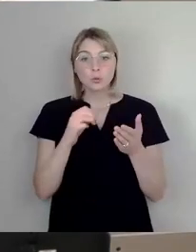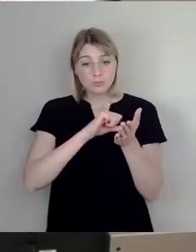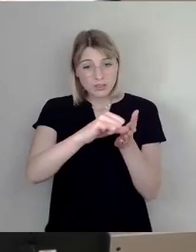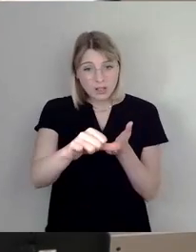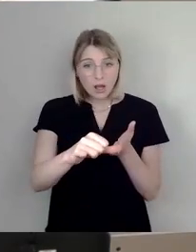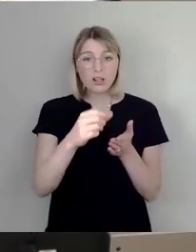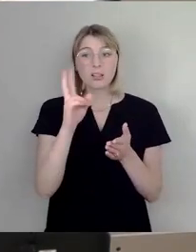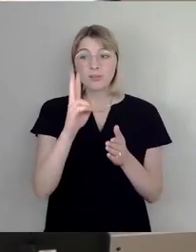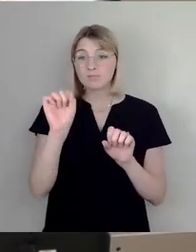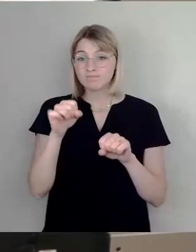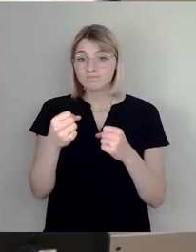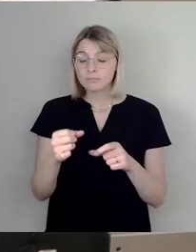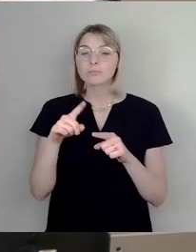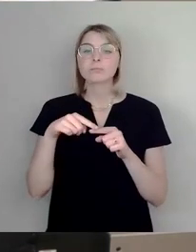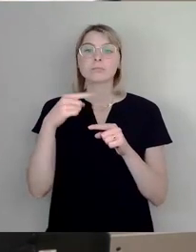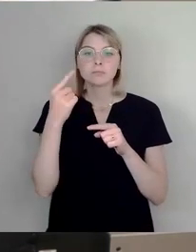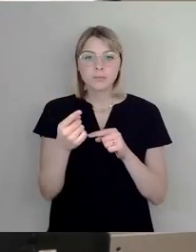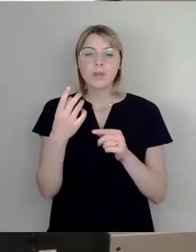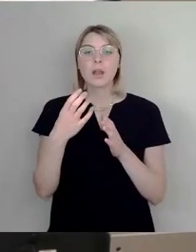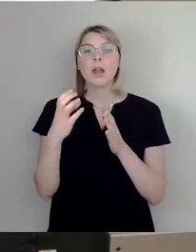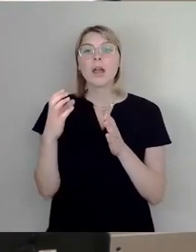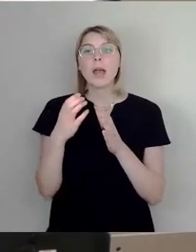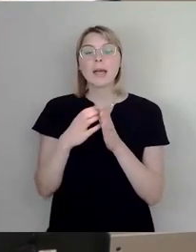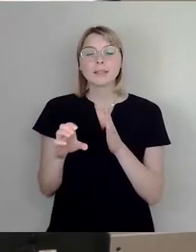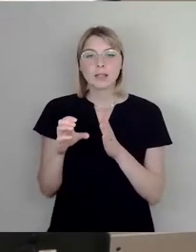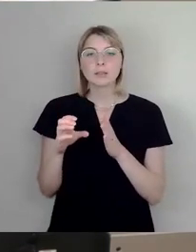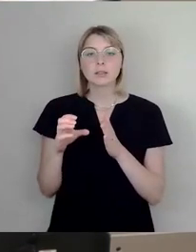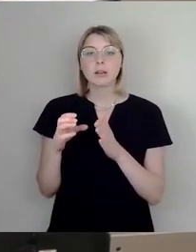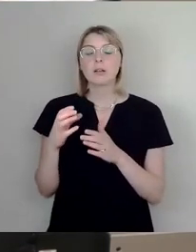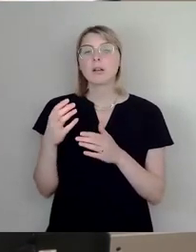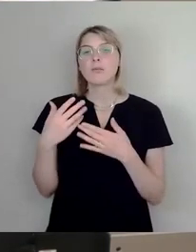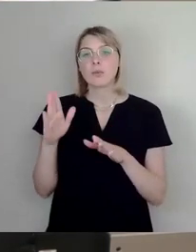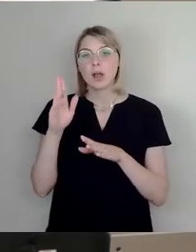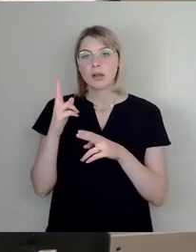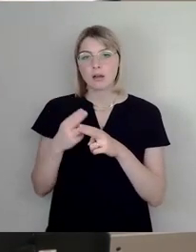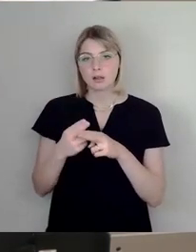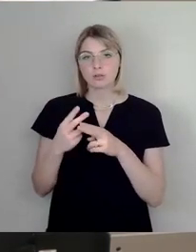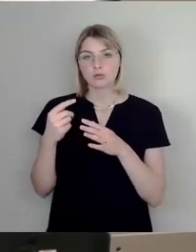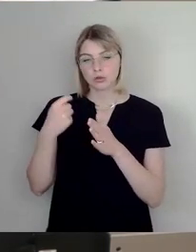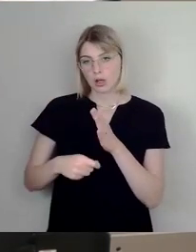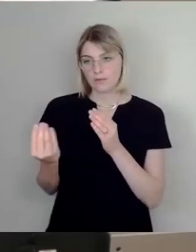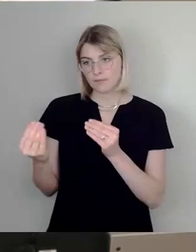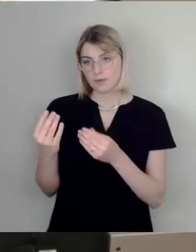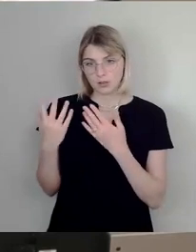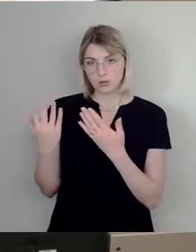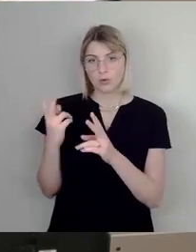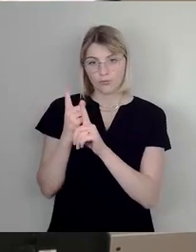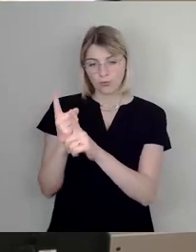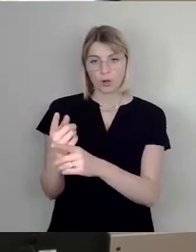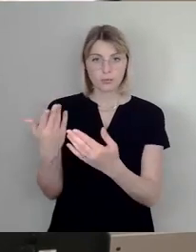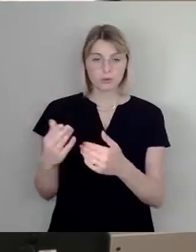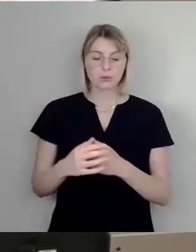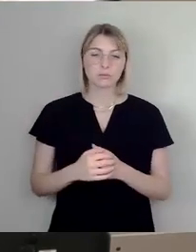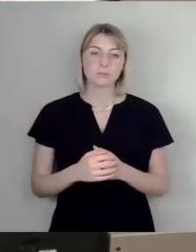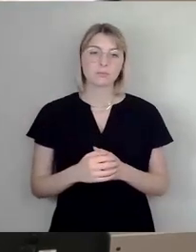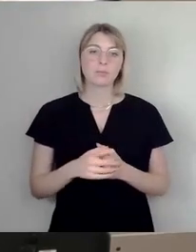kommt die Ersatzfreiheitsstrafe zum Zuge. Und natürlich gibt es das auch im Freistaat Sachsen, dass Menschen, die zu